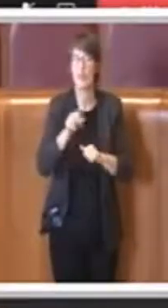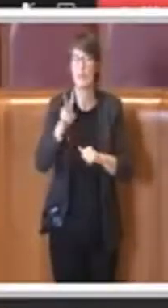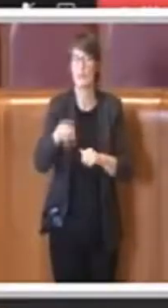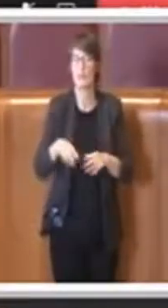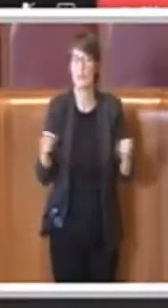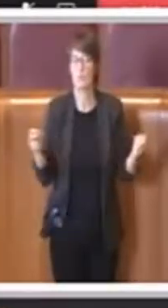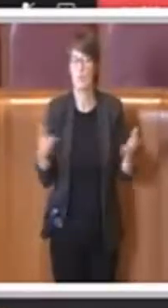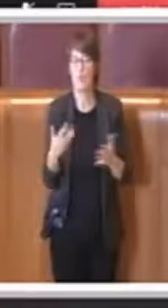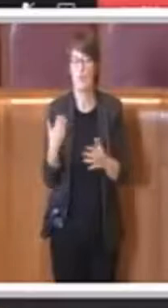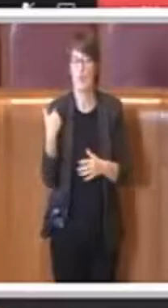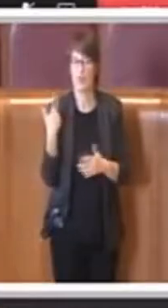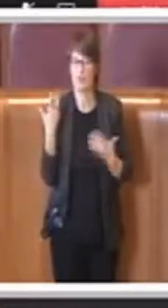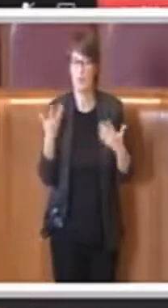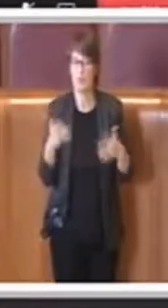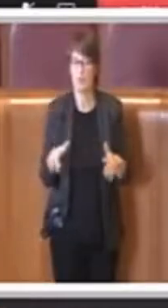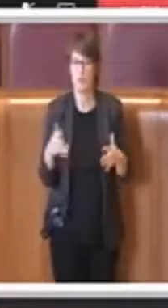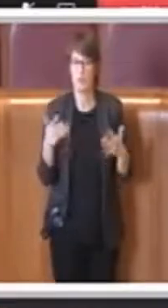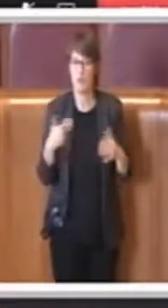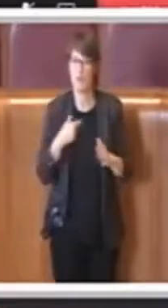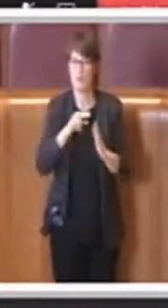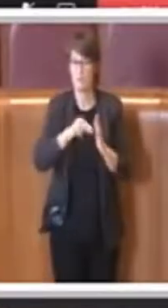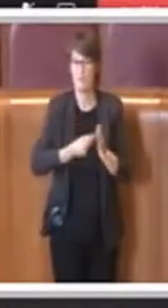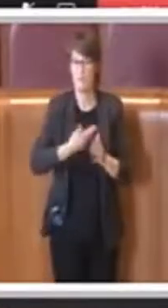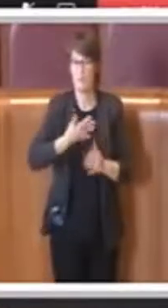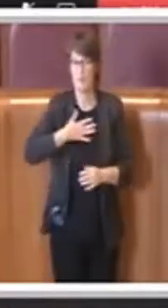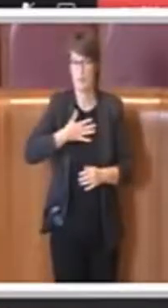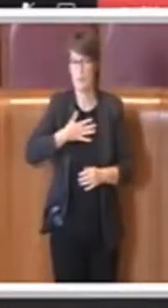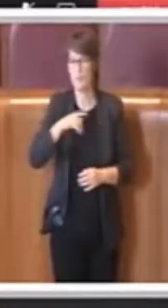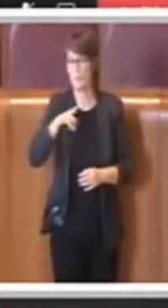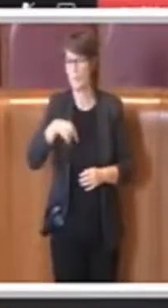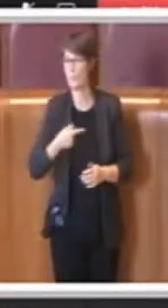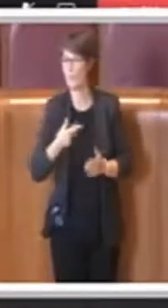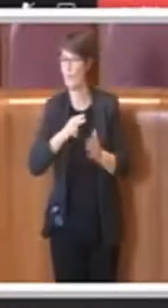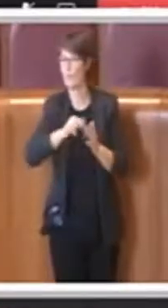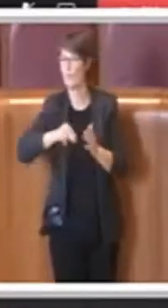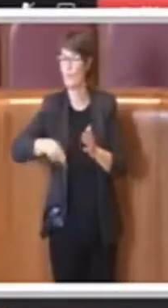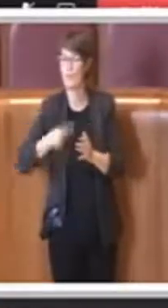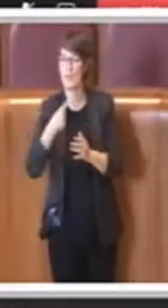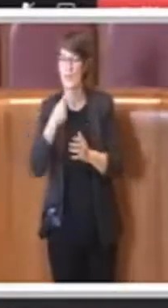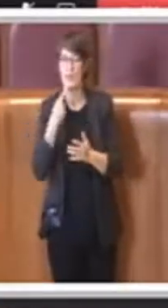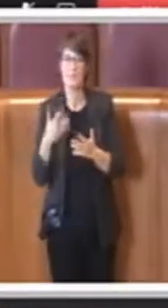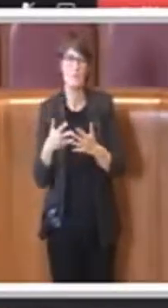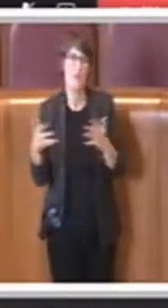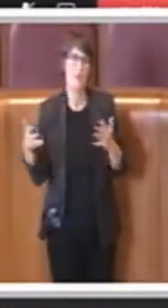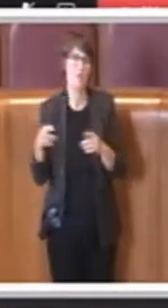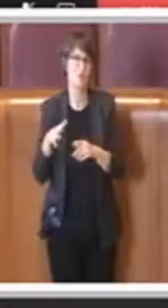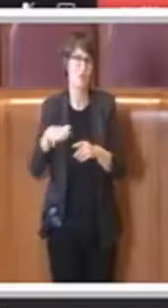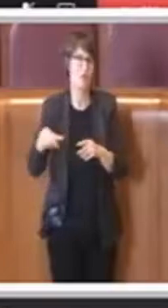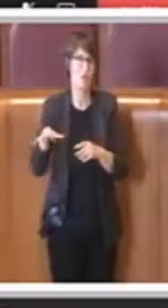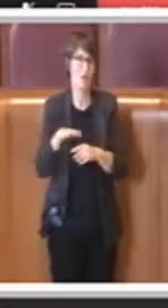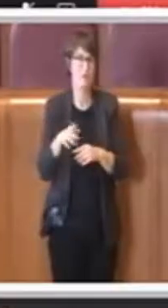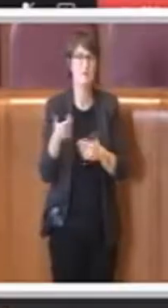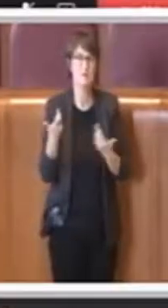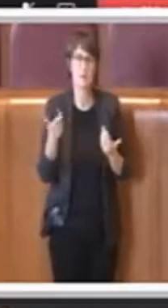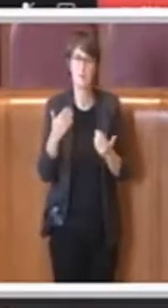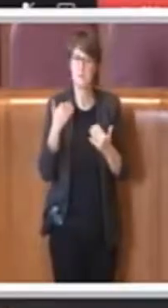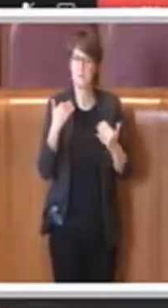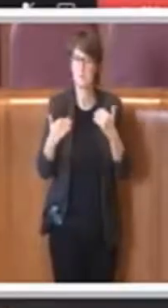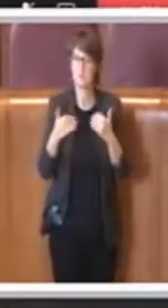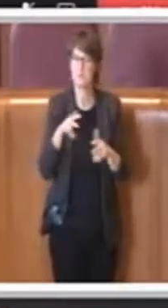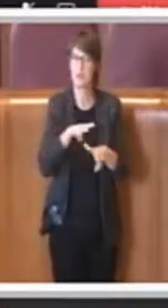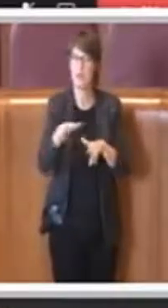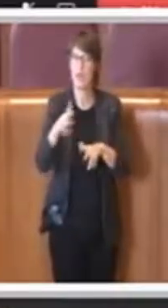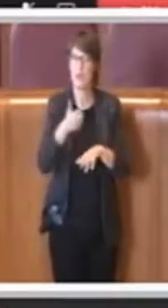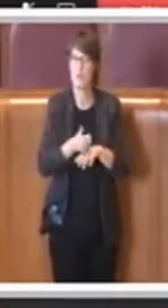ma a firma anche degli altri colleghi e della maggioranza e che è stata approvata dall'assemblea capitolina proprio perché non era